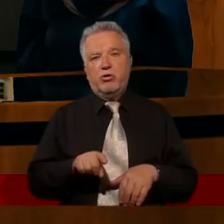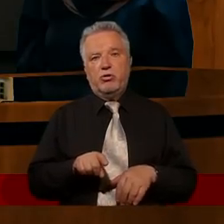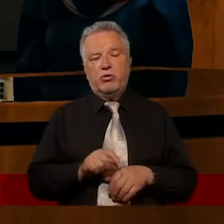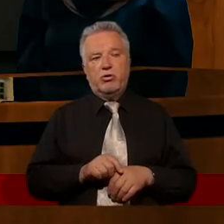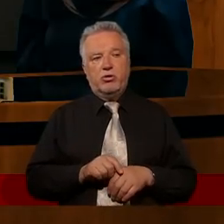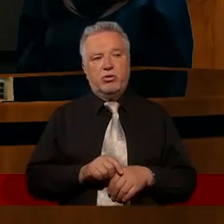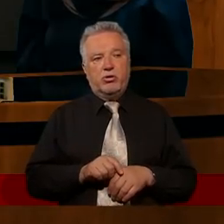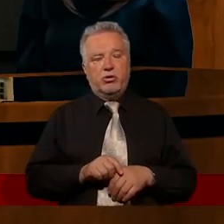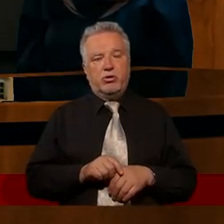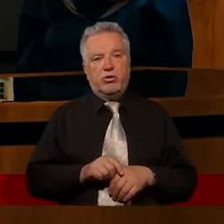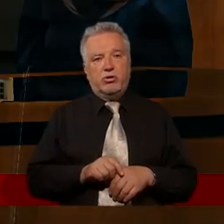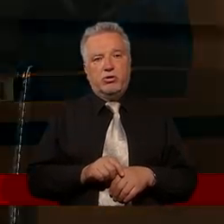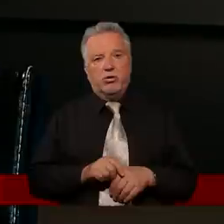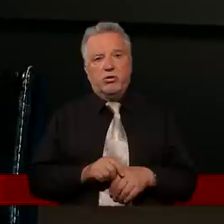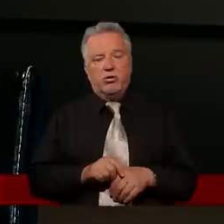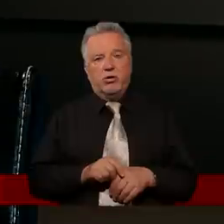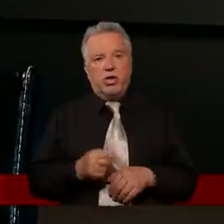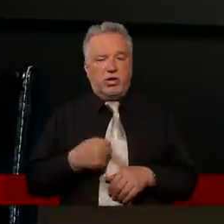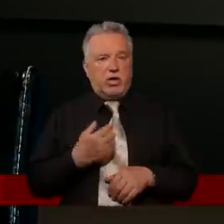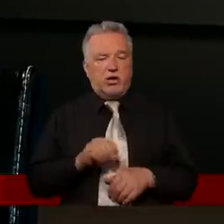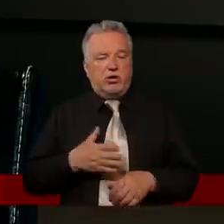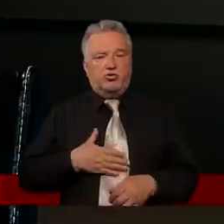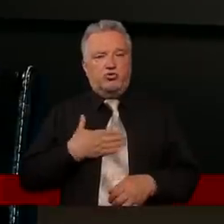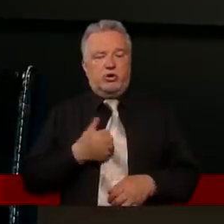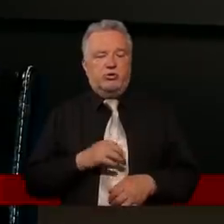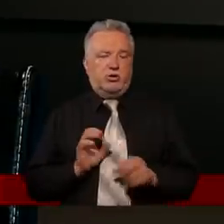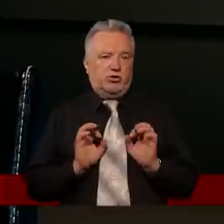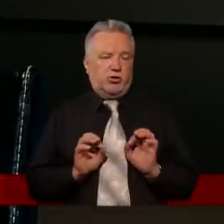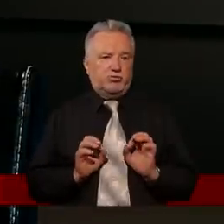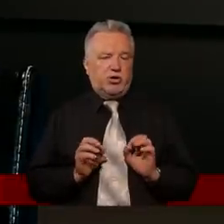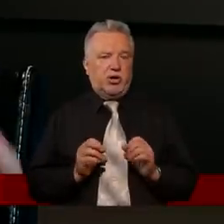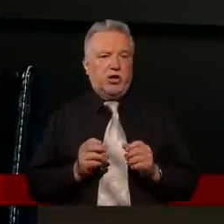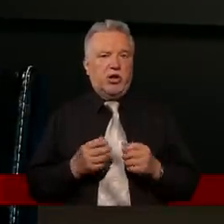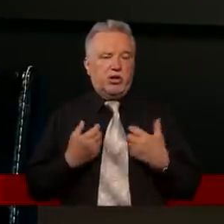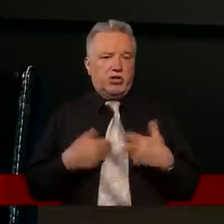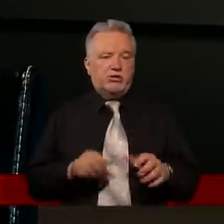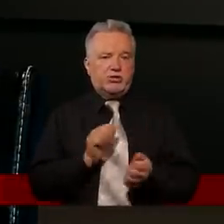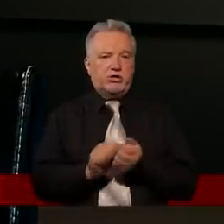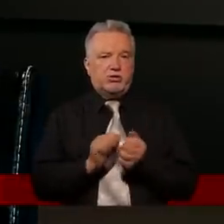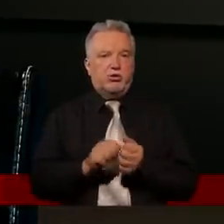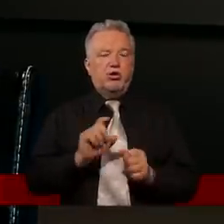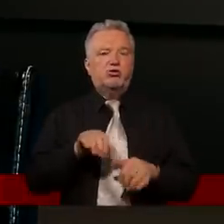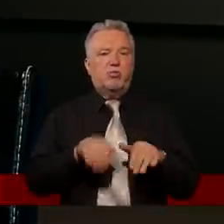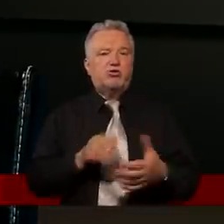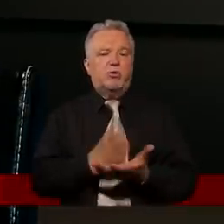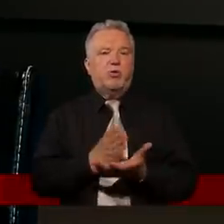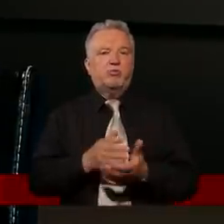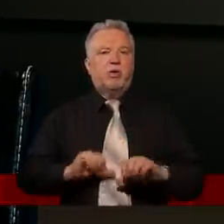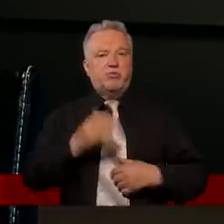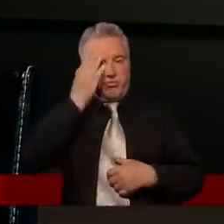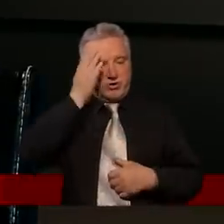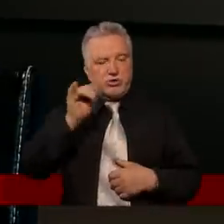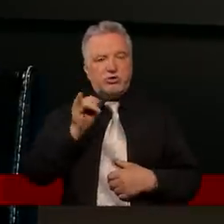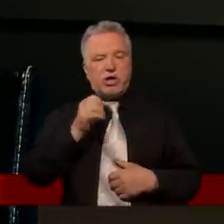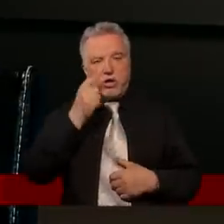jak? Może. Że się czuję niekomfortowo, że nie chcę zaszkodzić. A co może nam w tym pomóc, żeby wiedzieć jak?